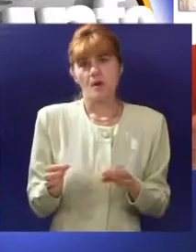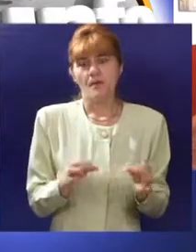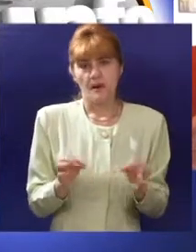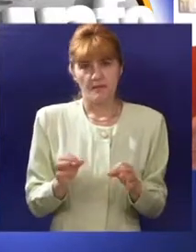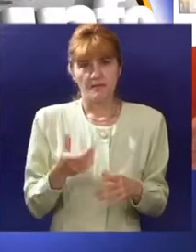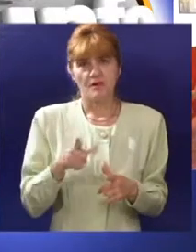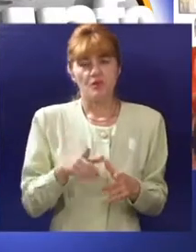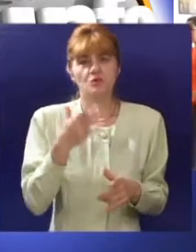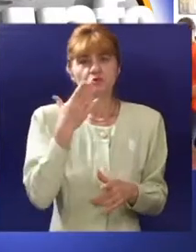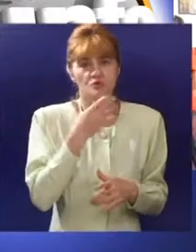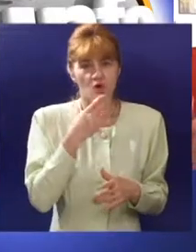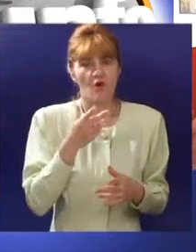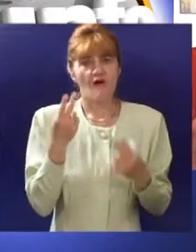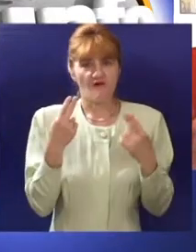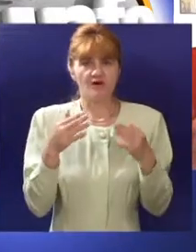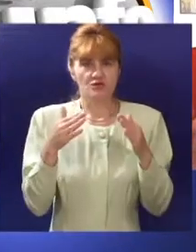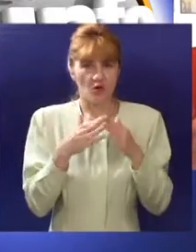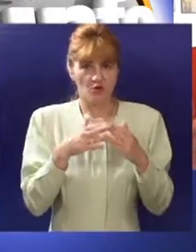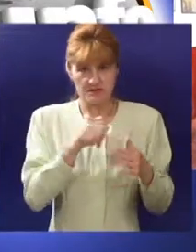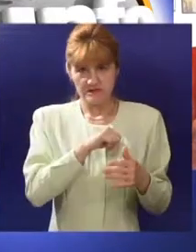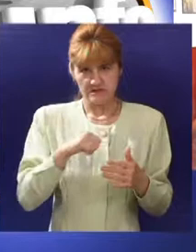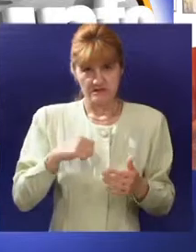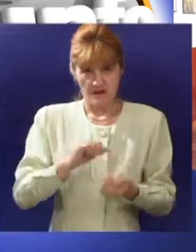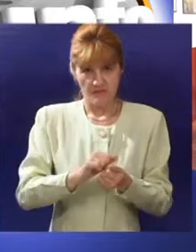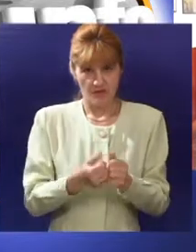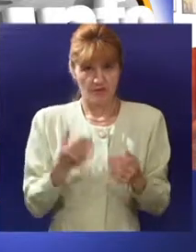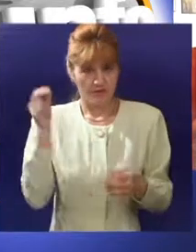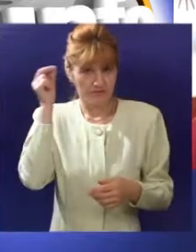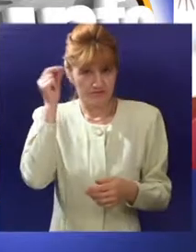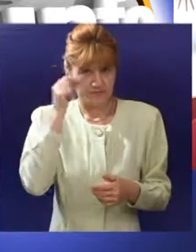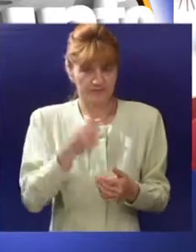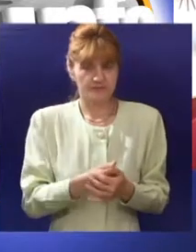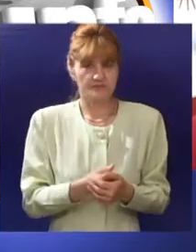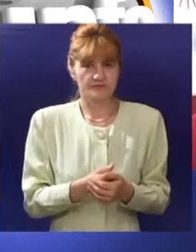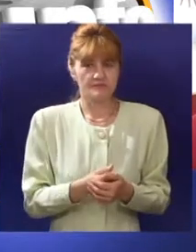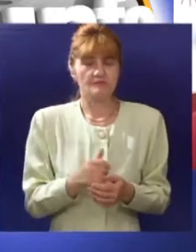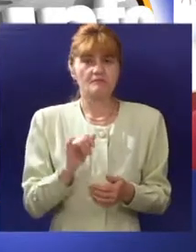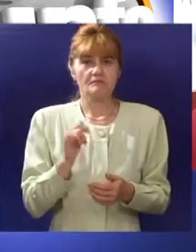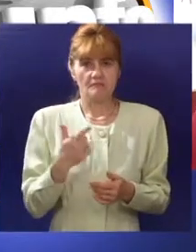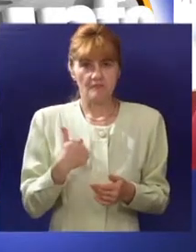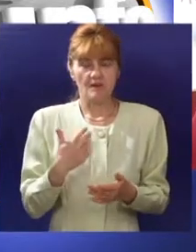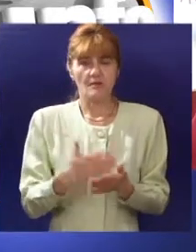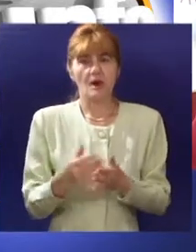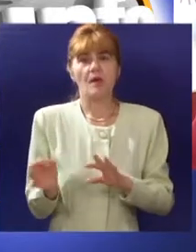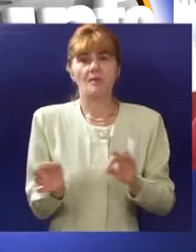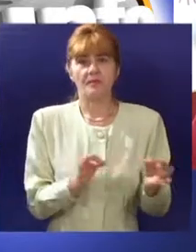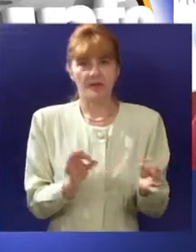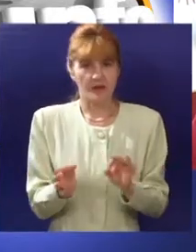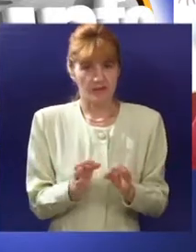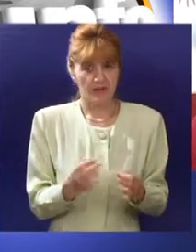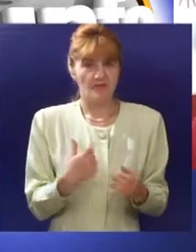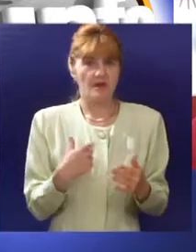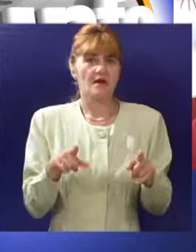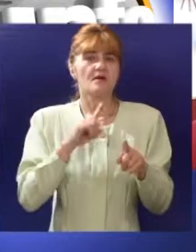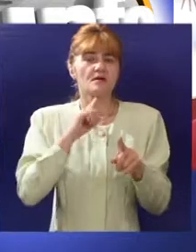Pripremamo se u školi, ali najvažnije je ono kući, mislim da sam za samom dađeš. Od početka školske godine počeli smo sa pripremama,